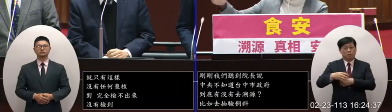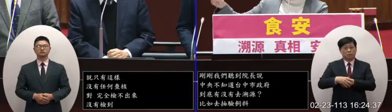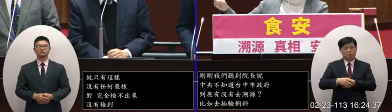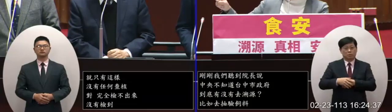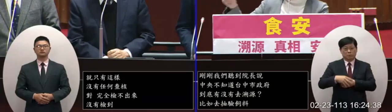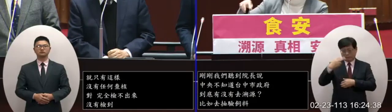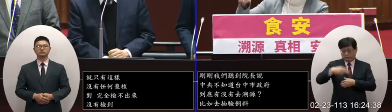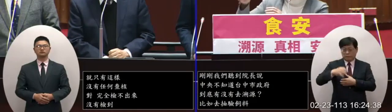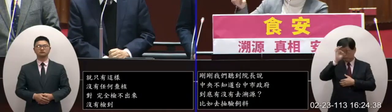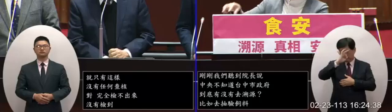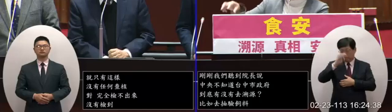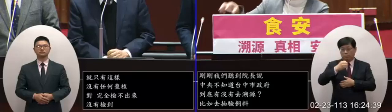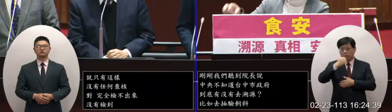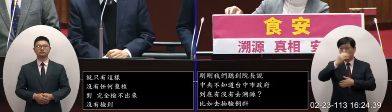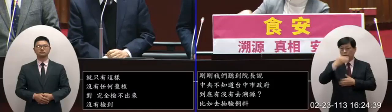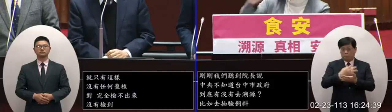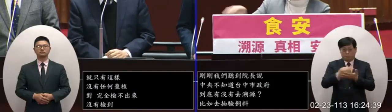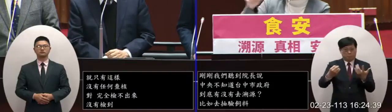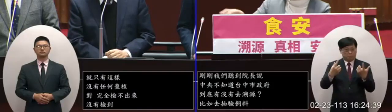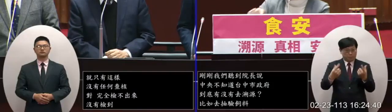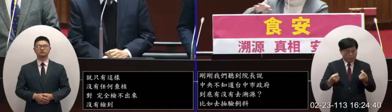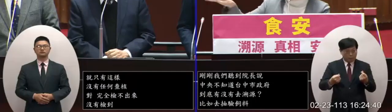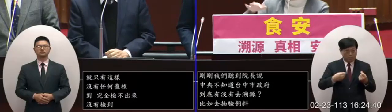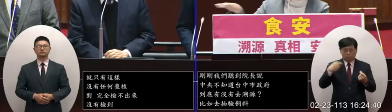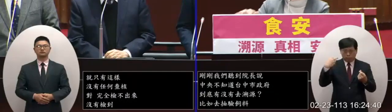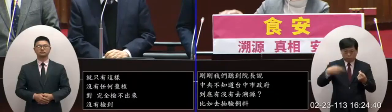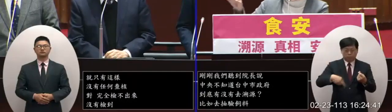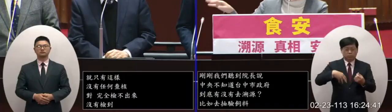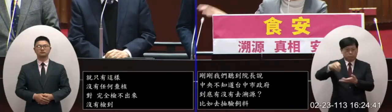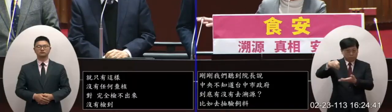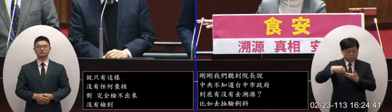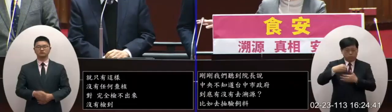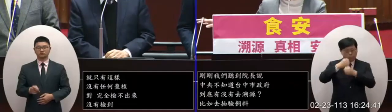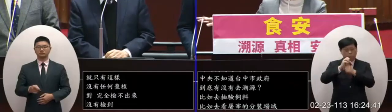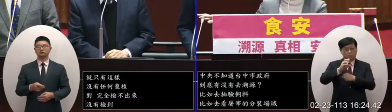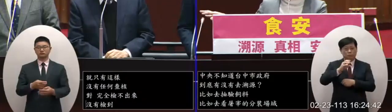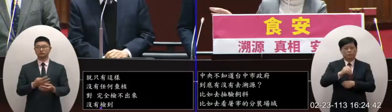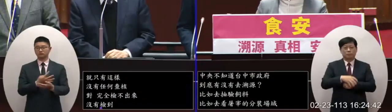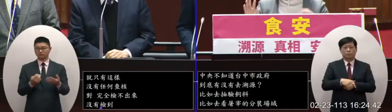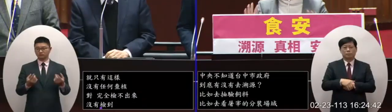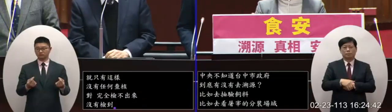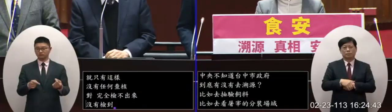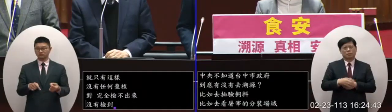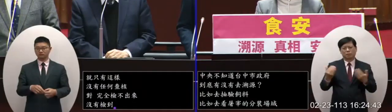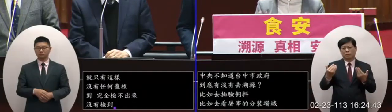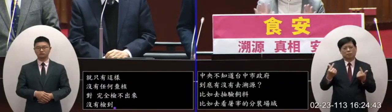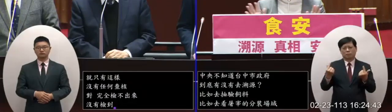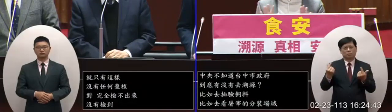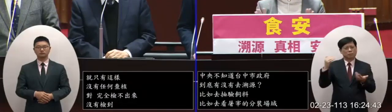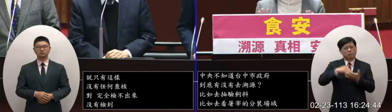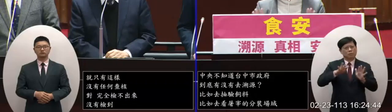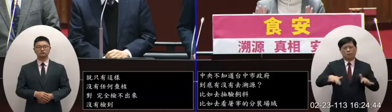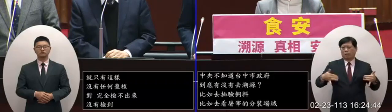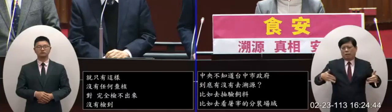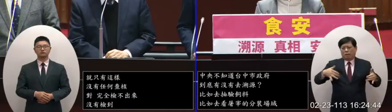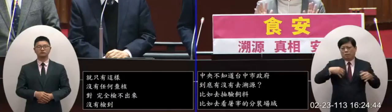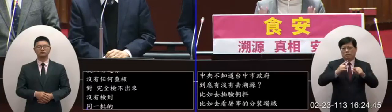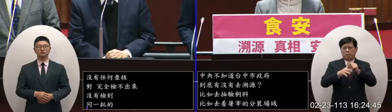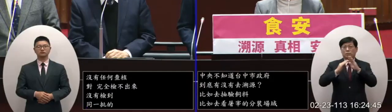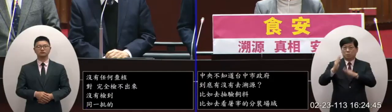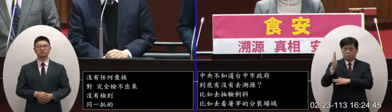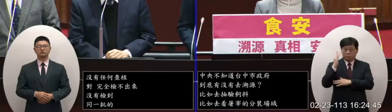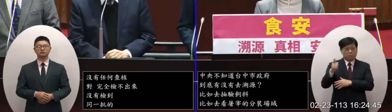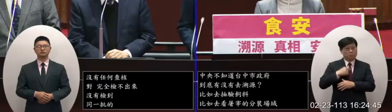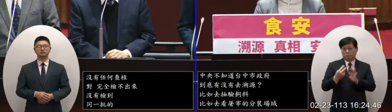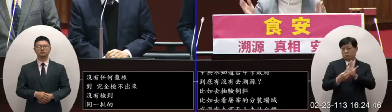抽台糖這一個梅花肉同批的肉品好像到目前為止我們都沒有看到台中市